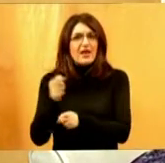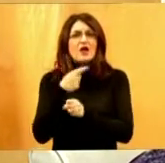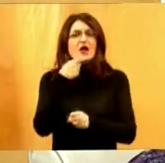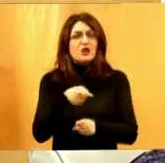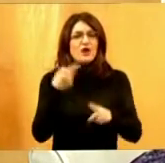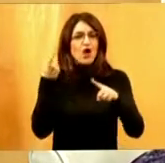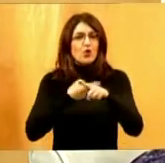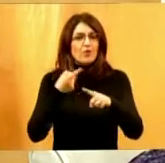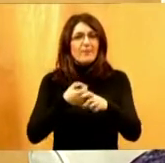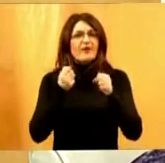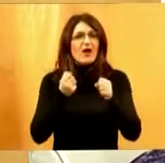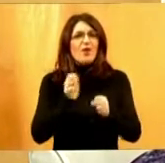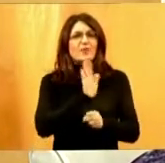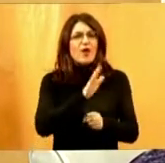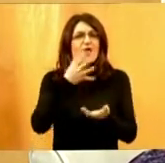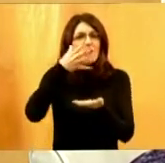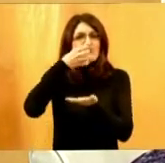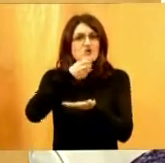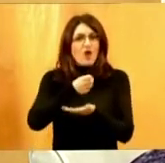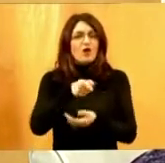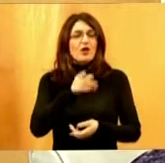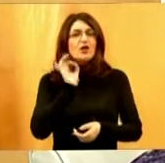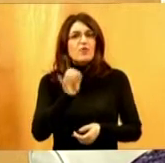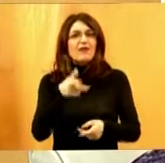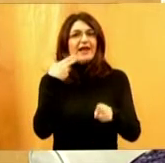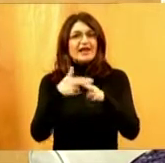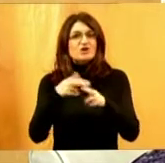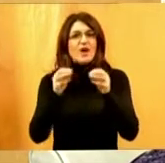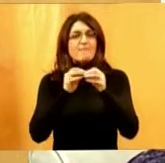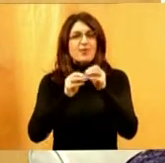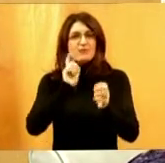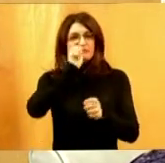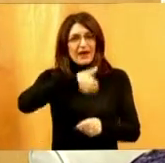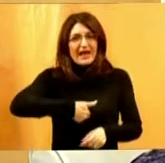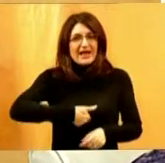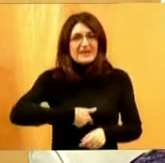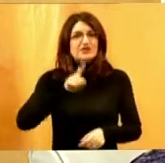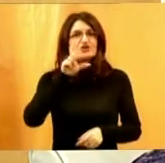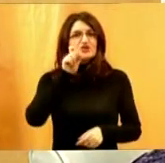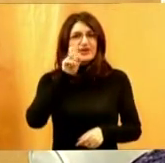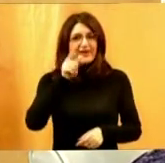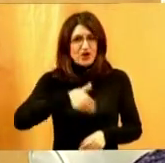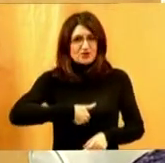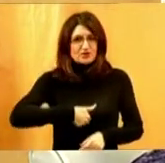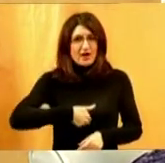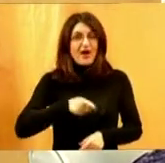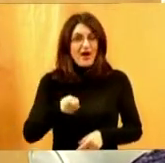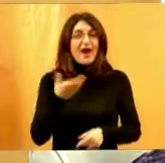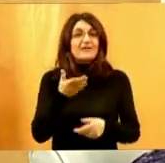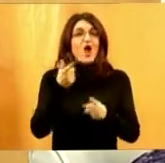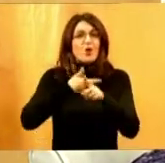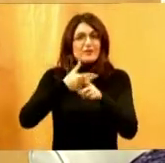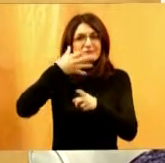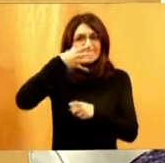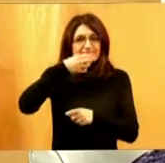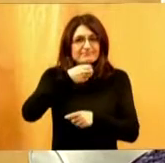krumpir izuzetno njegov sok dobar za rješavanje problema gastritisa i čira na želucu. Zato kad se iscijedi